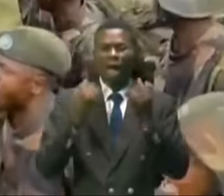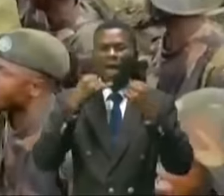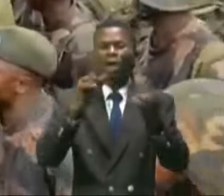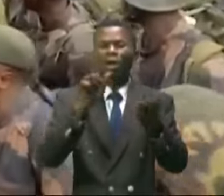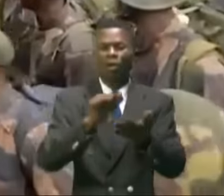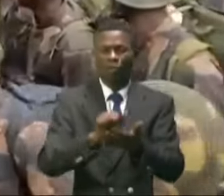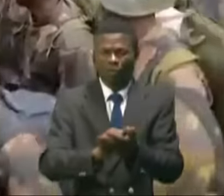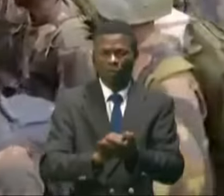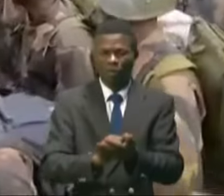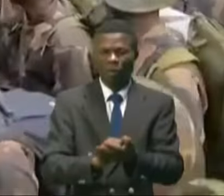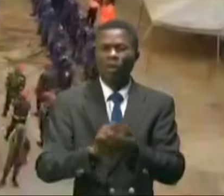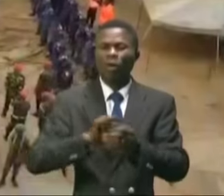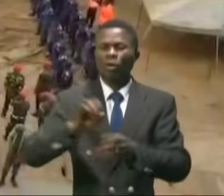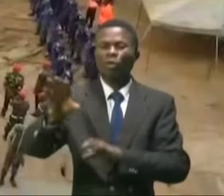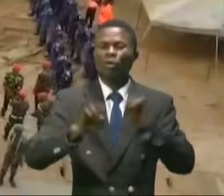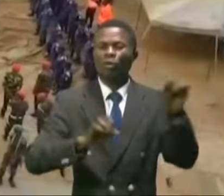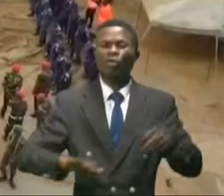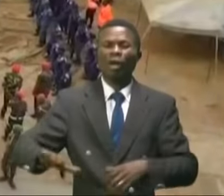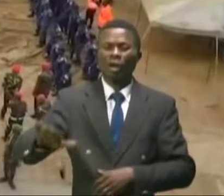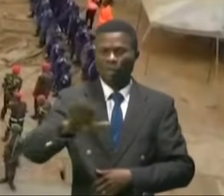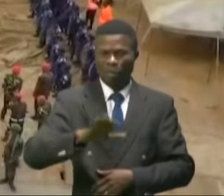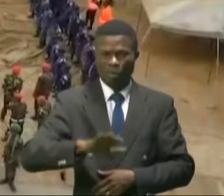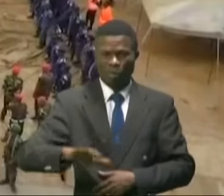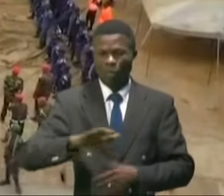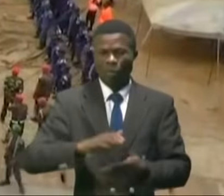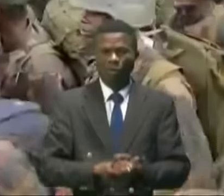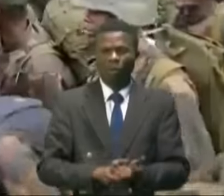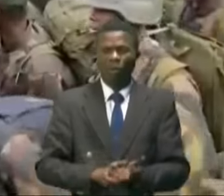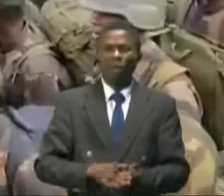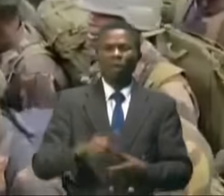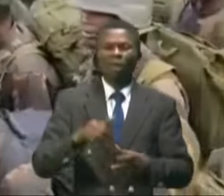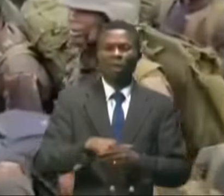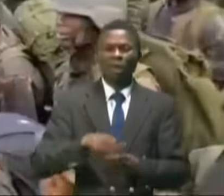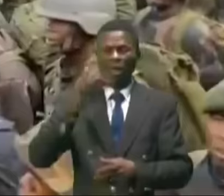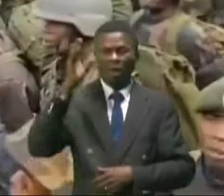L'unité déployée a prouvé de quoi elle a les morales aux aînés.